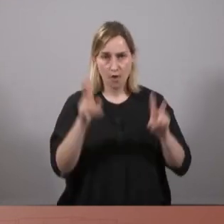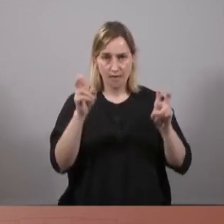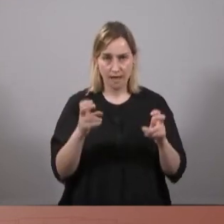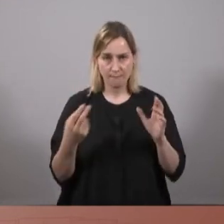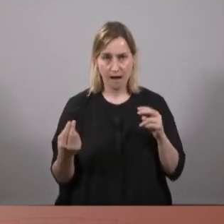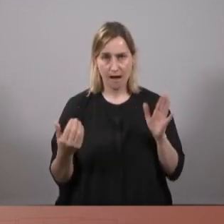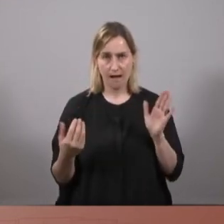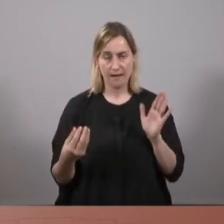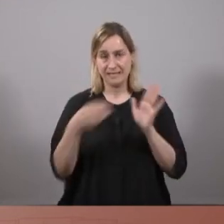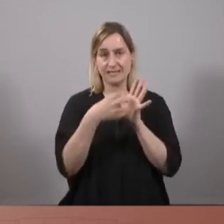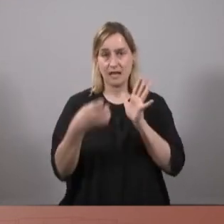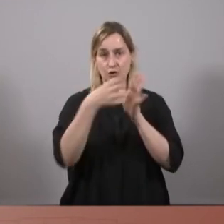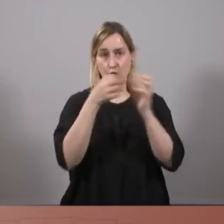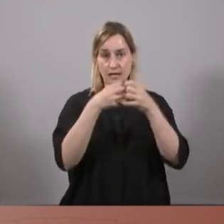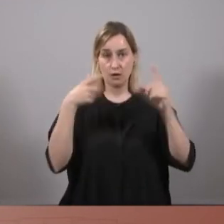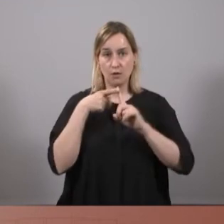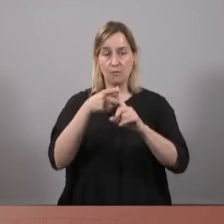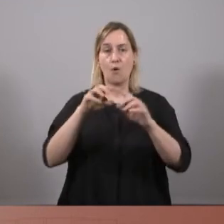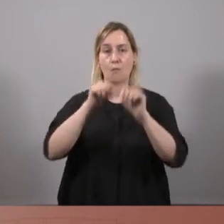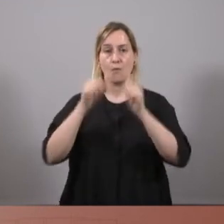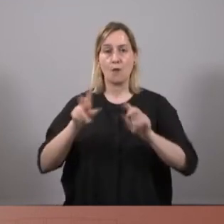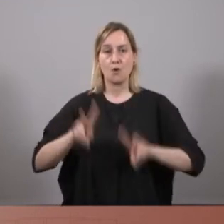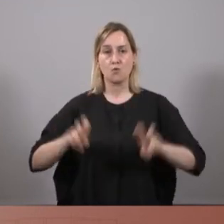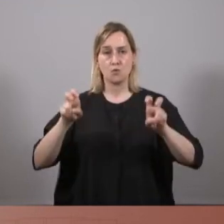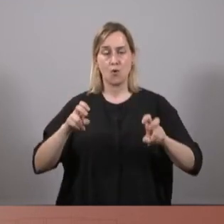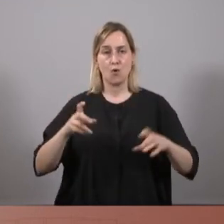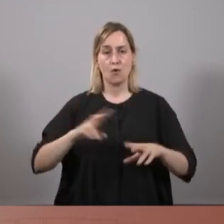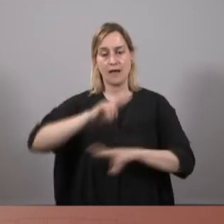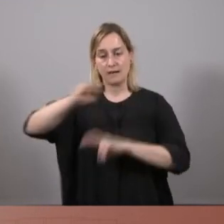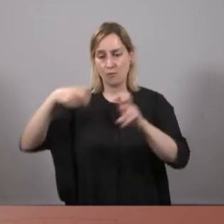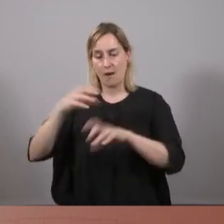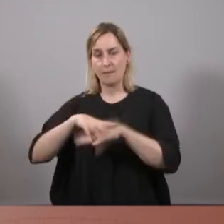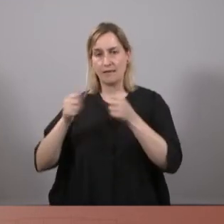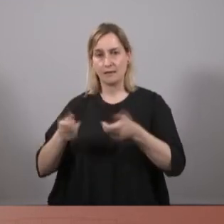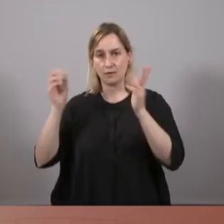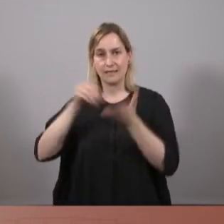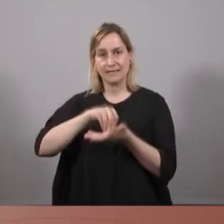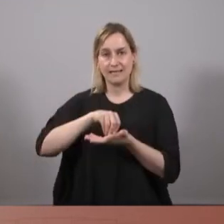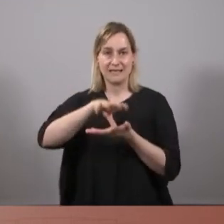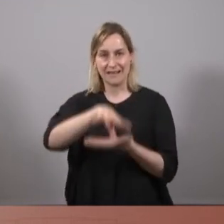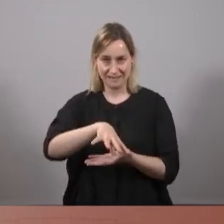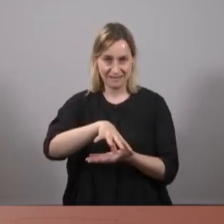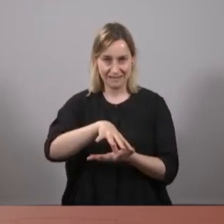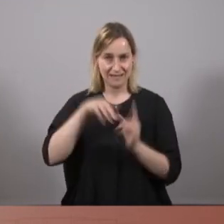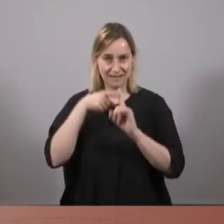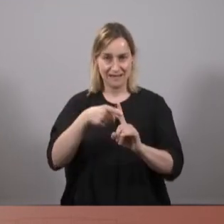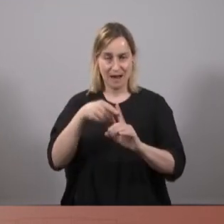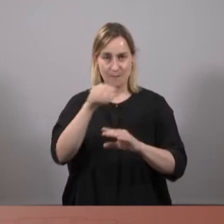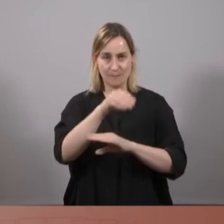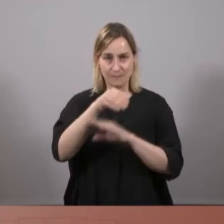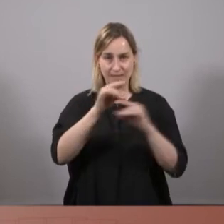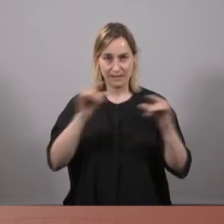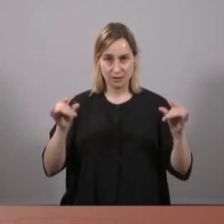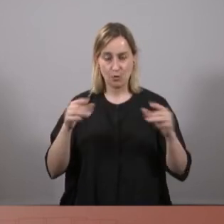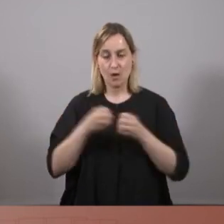energètiques cap a un nou model efectivament de foment de les renovables, democràtic, descentralitzat i amb cura del territori i una energètica